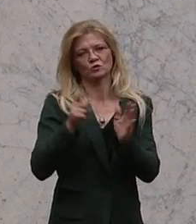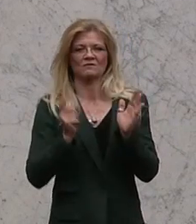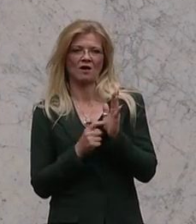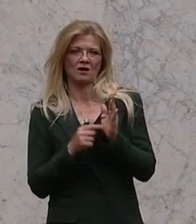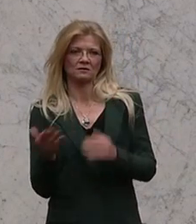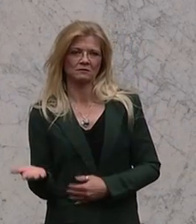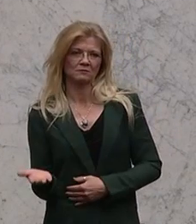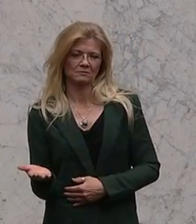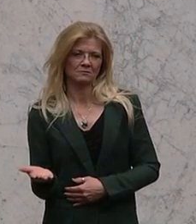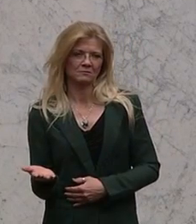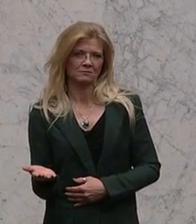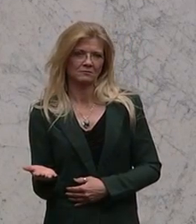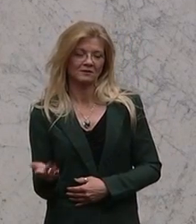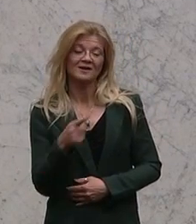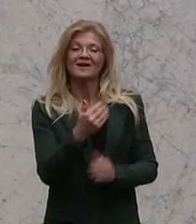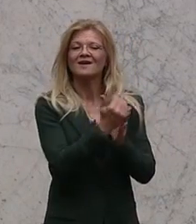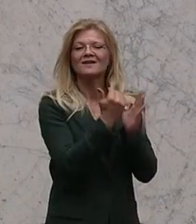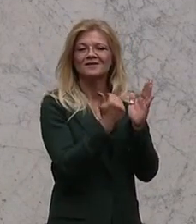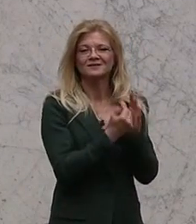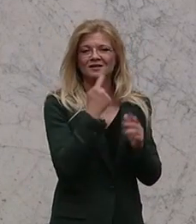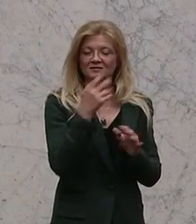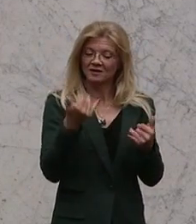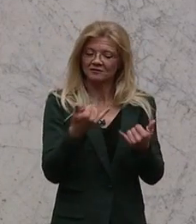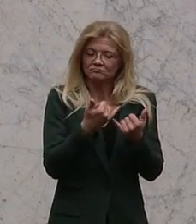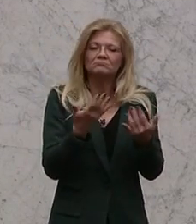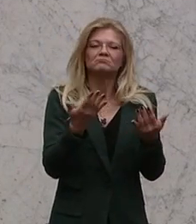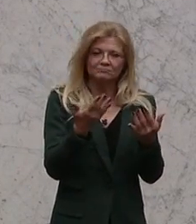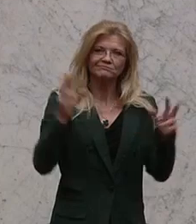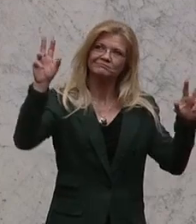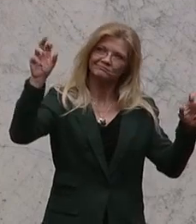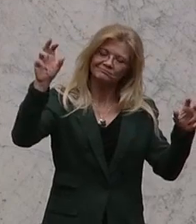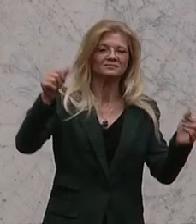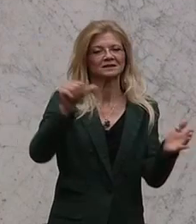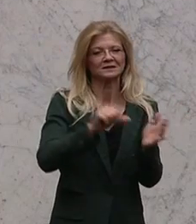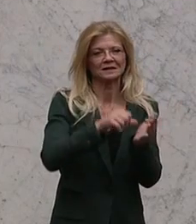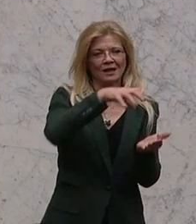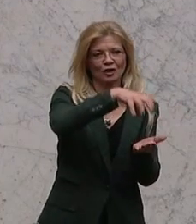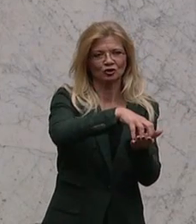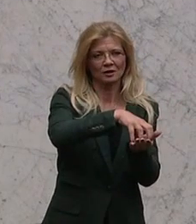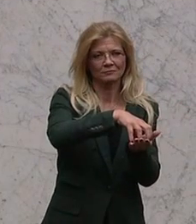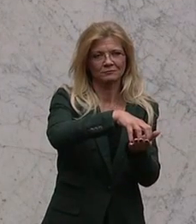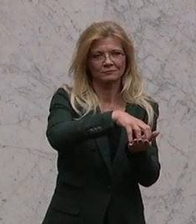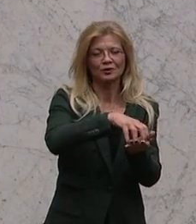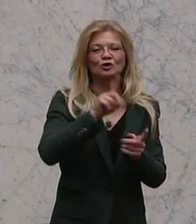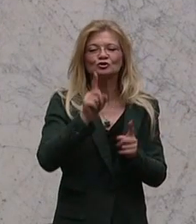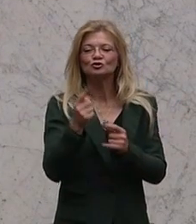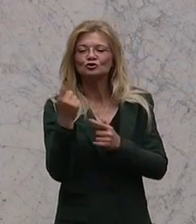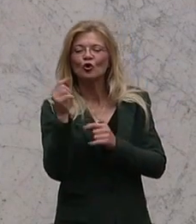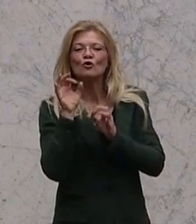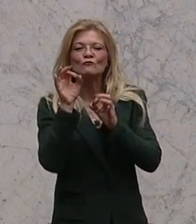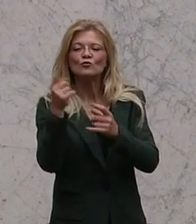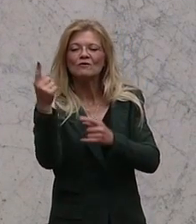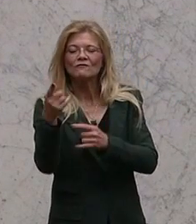Das Gesetz spricht hier von einer zentralen Stelle. Das soll den Nutzerorganisationen, das sind die